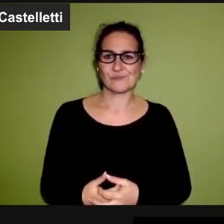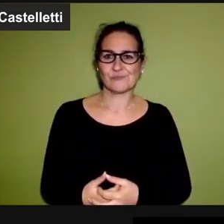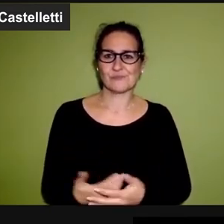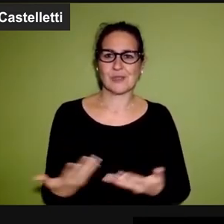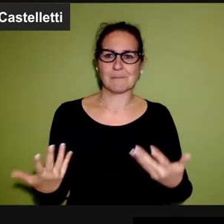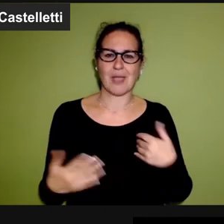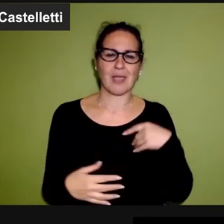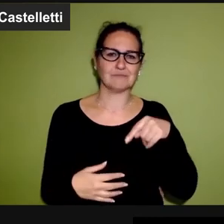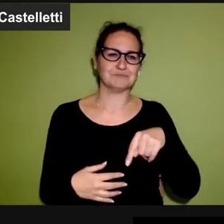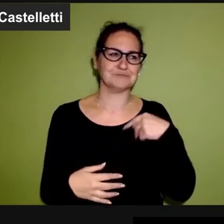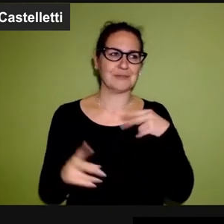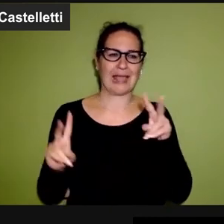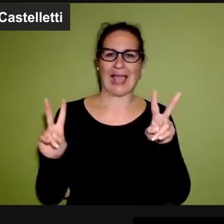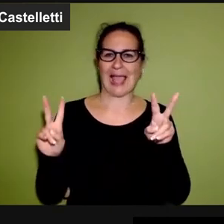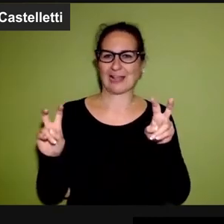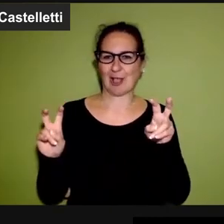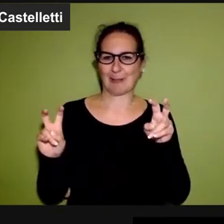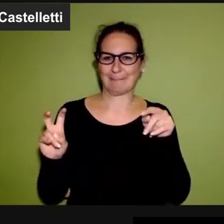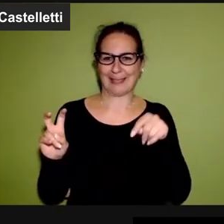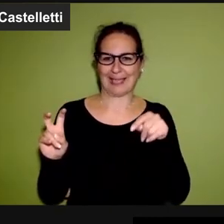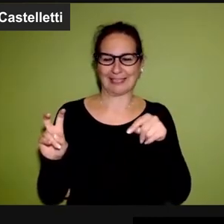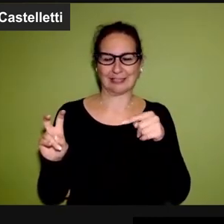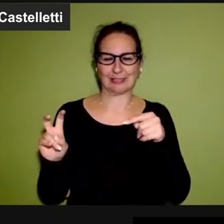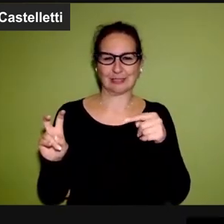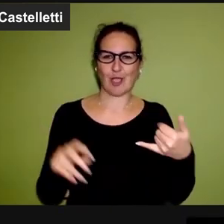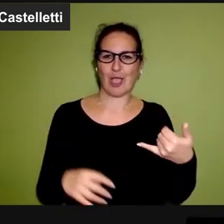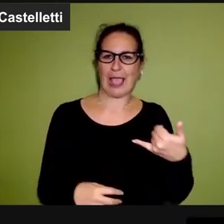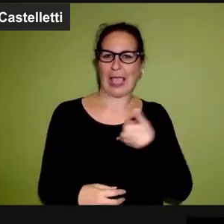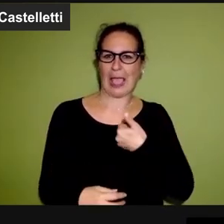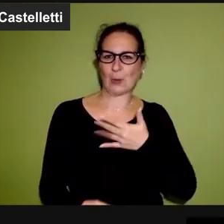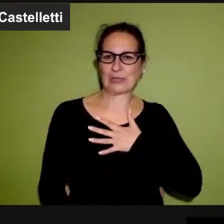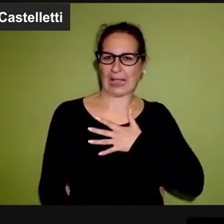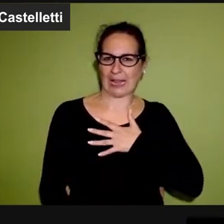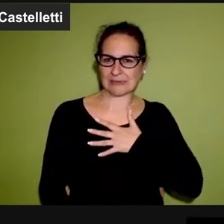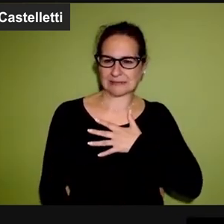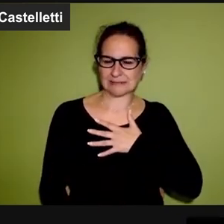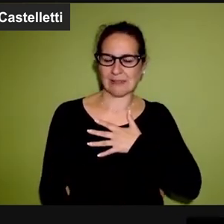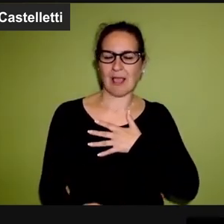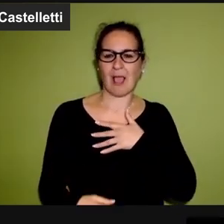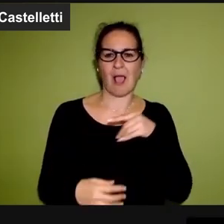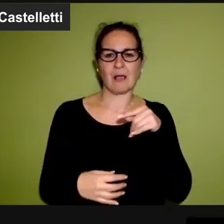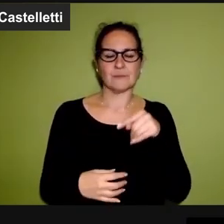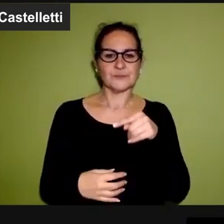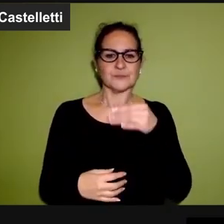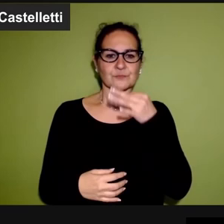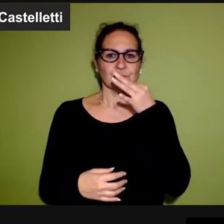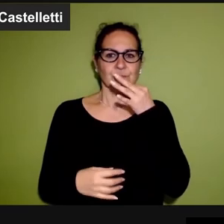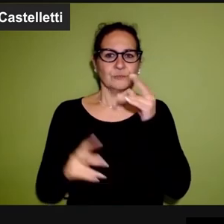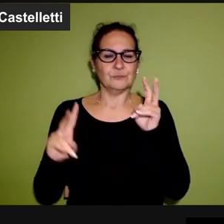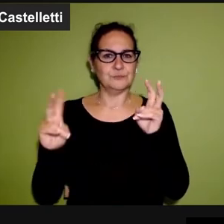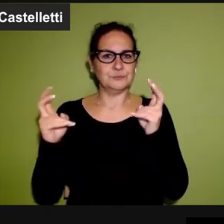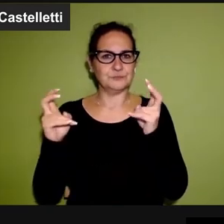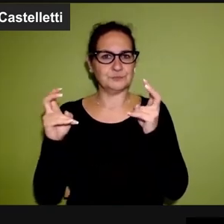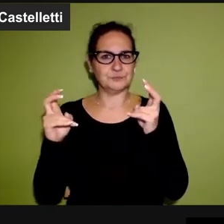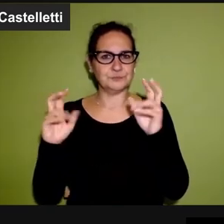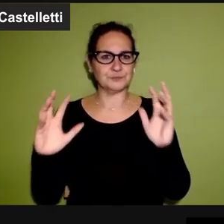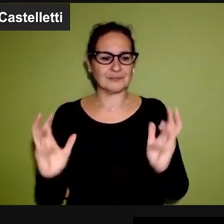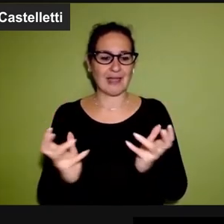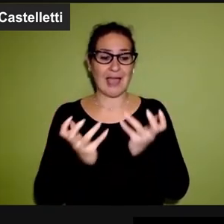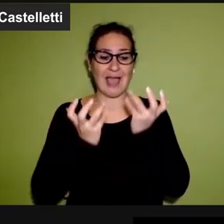cose, però ripeto, oggi parliamo del tema eutanasia, il discorso